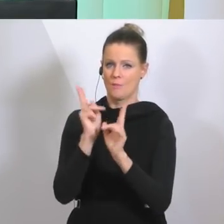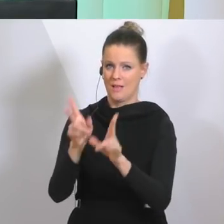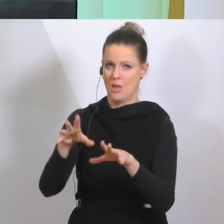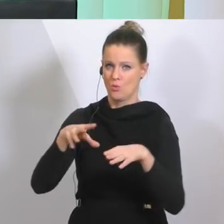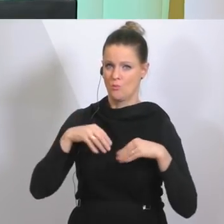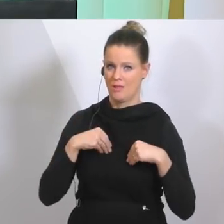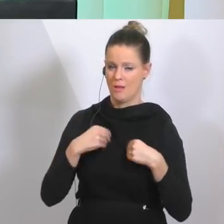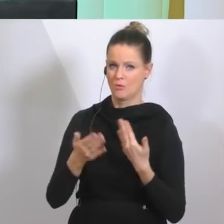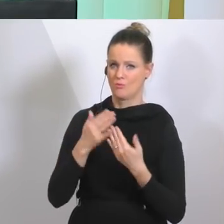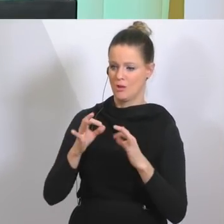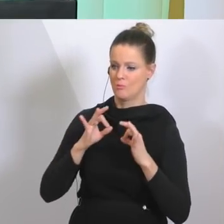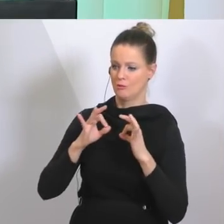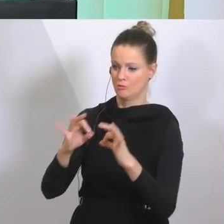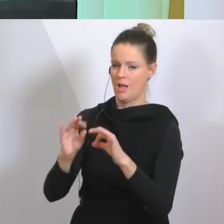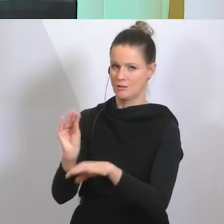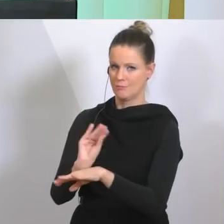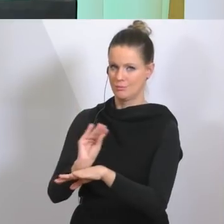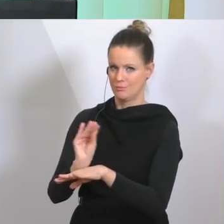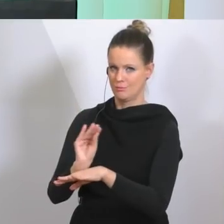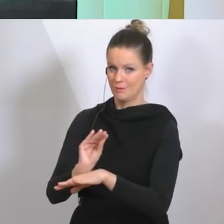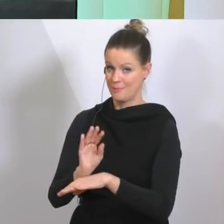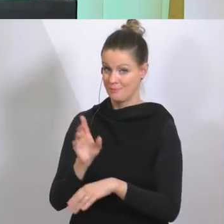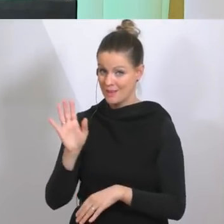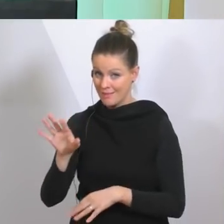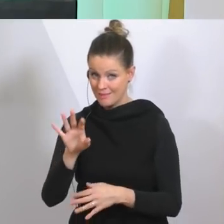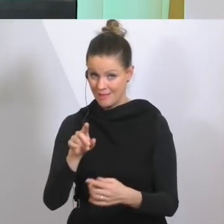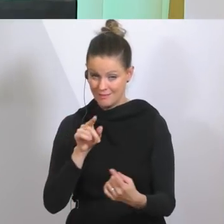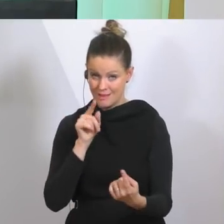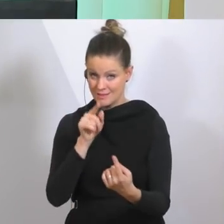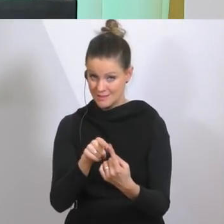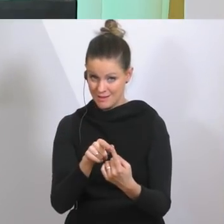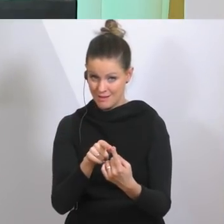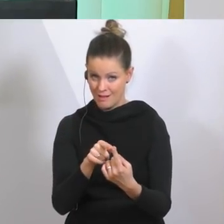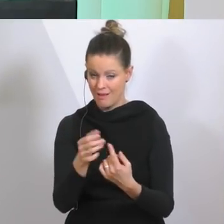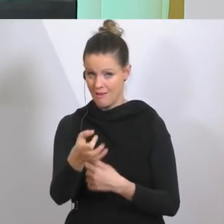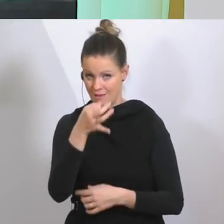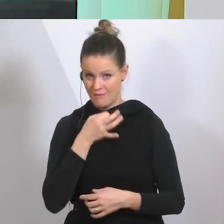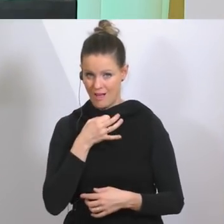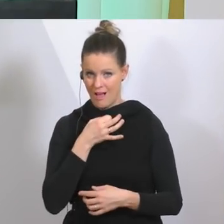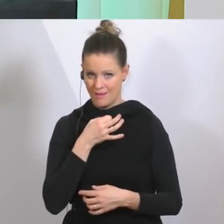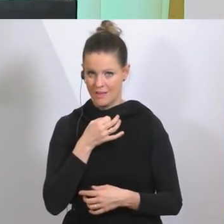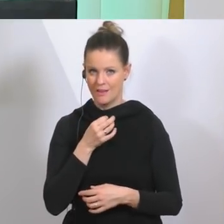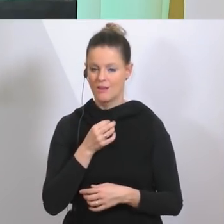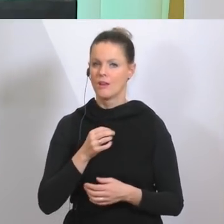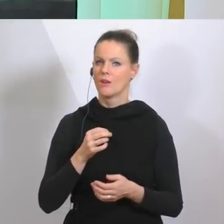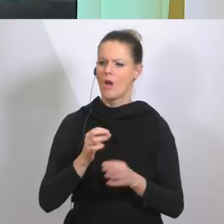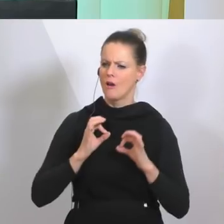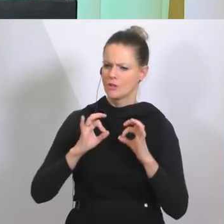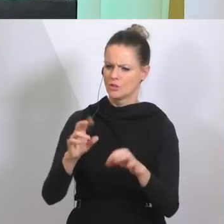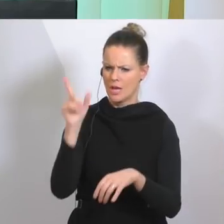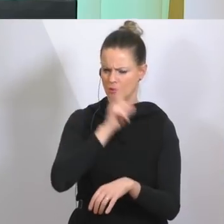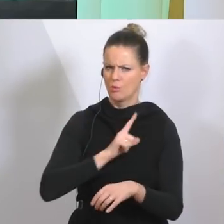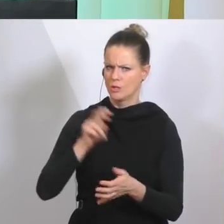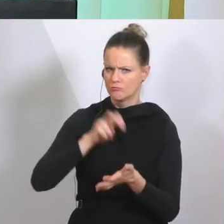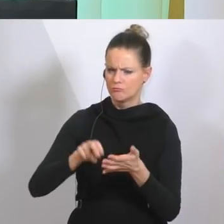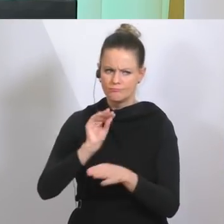auf der Straße. Ich glaube, die Intention Ihrer Frage ist, gibt es gemischte Streifen? Derzeit sind die nicht vorgesehen, weil jetzt prioritär